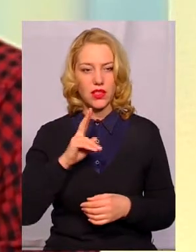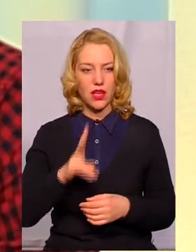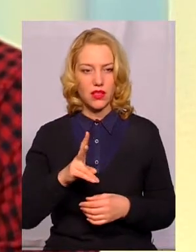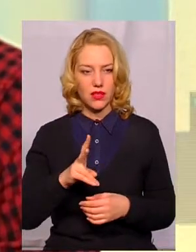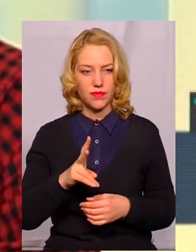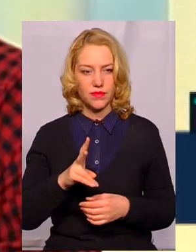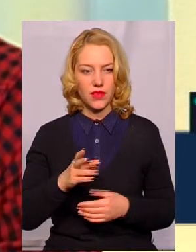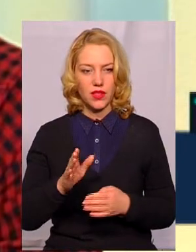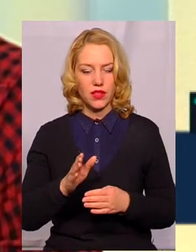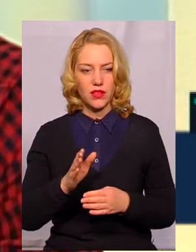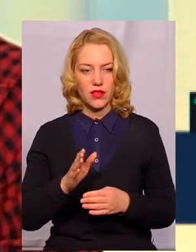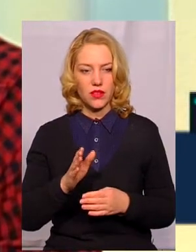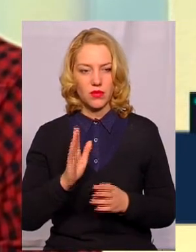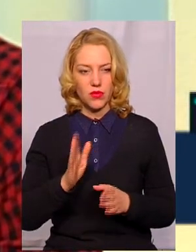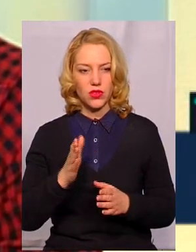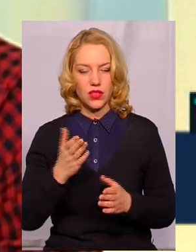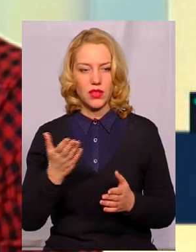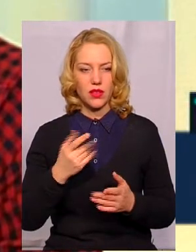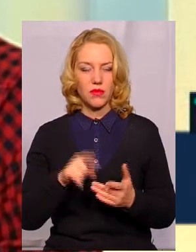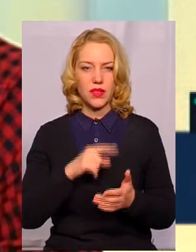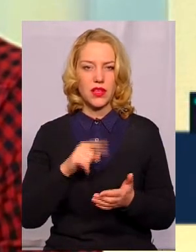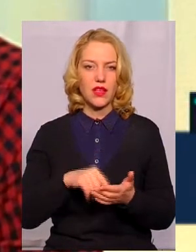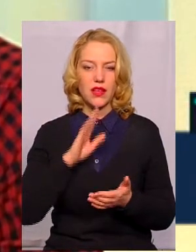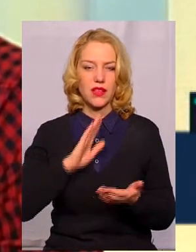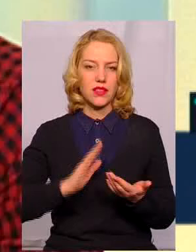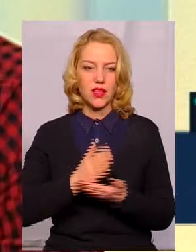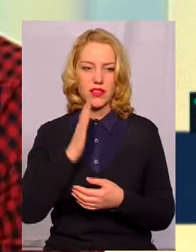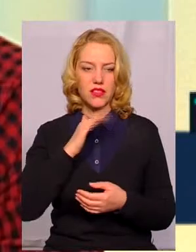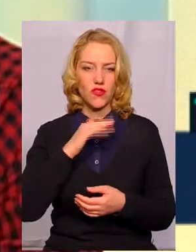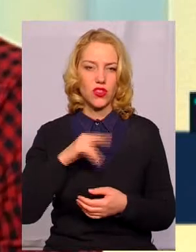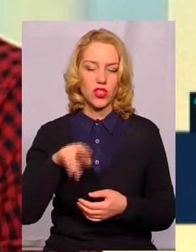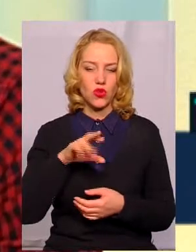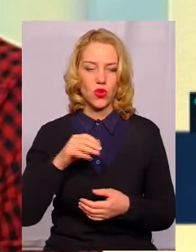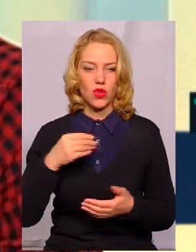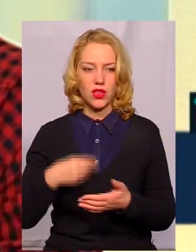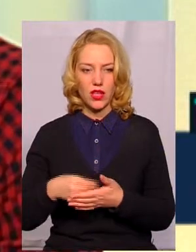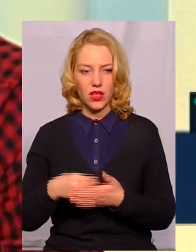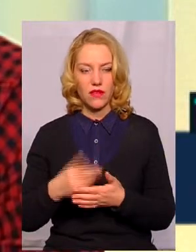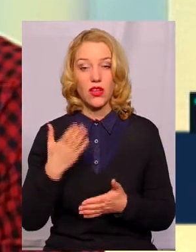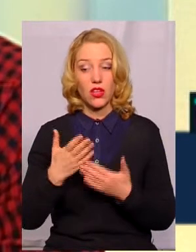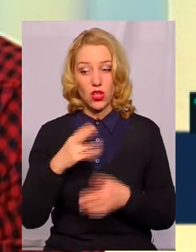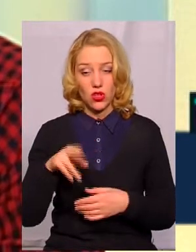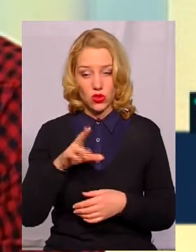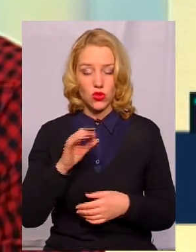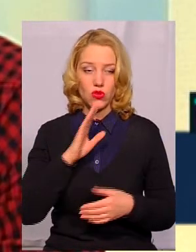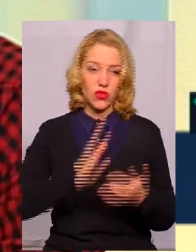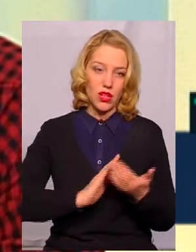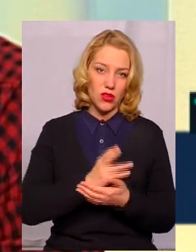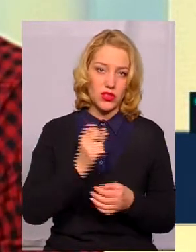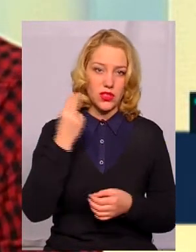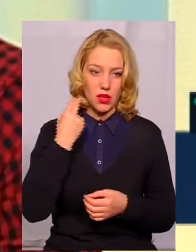між собою буде відноситись, питання, як якість води до тарифів. То коли буде вже стосуватися якості і